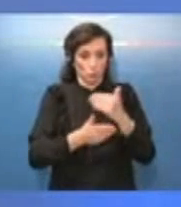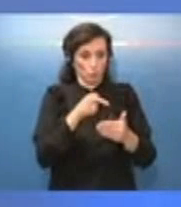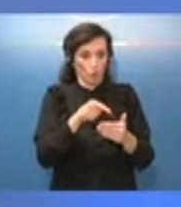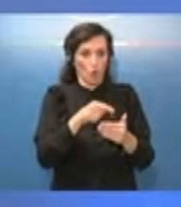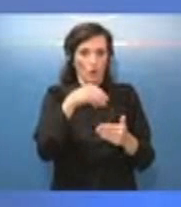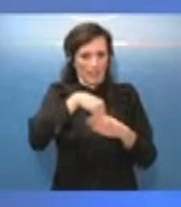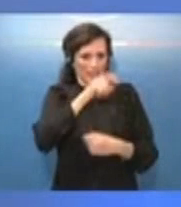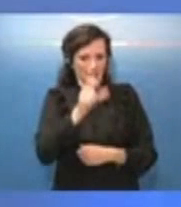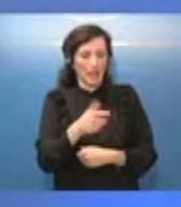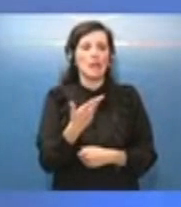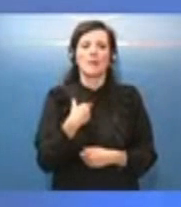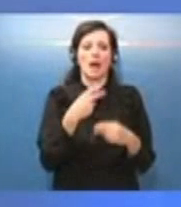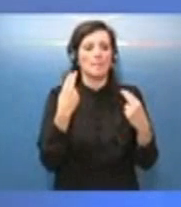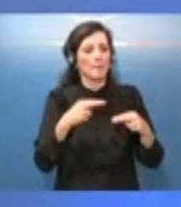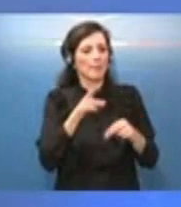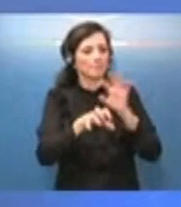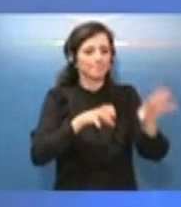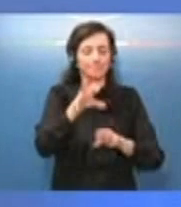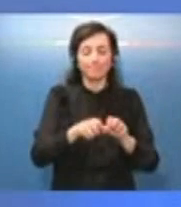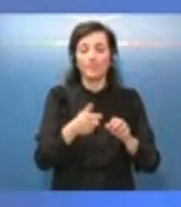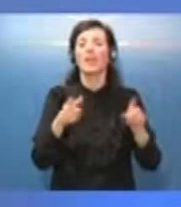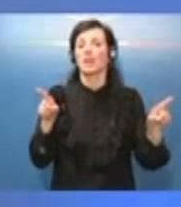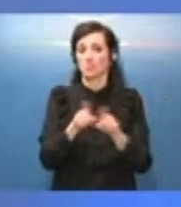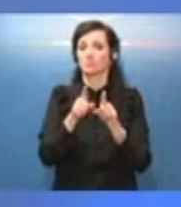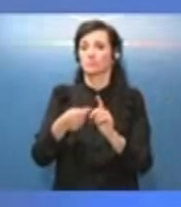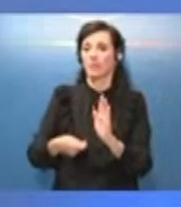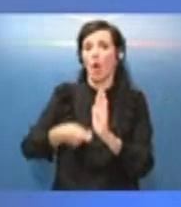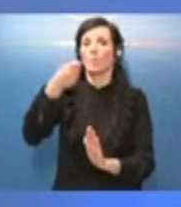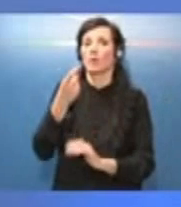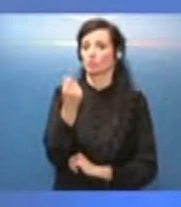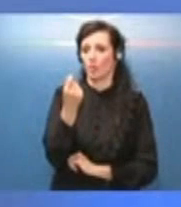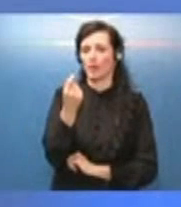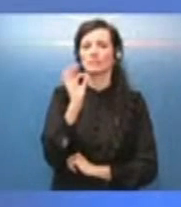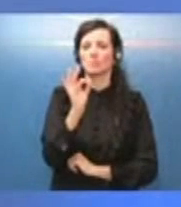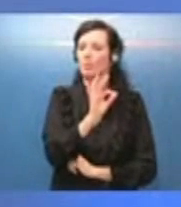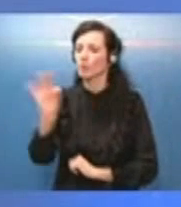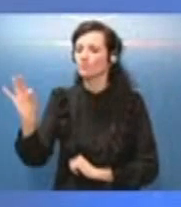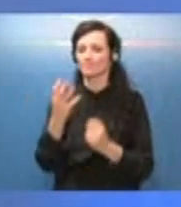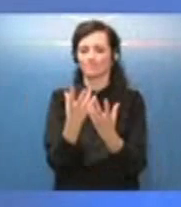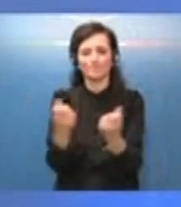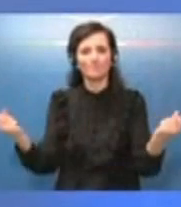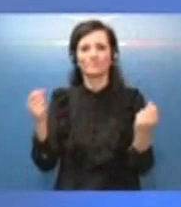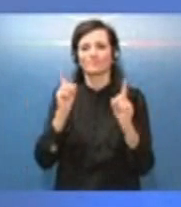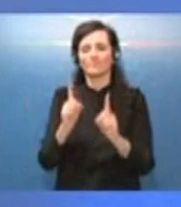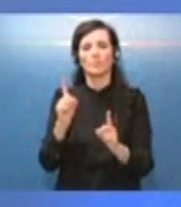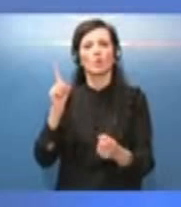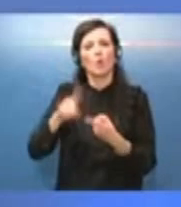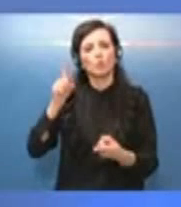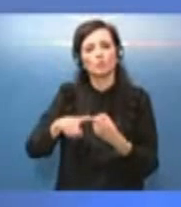E poi ci sono anche aumenti di prezzo invece nei generi più acquistati dalle persone, nei generi di consumo